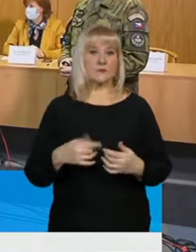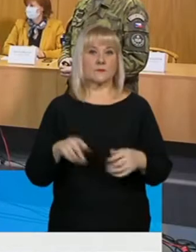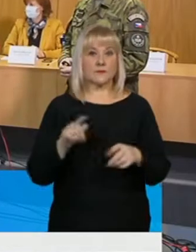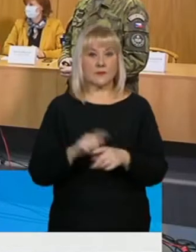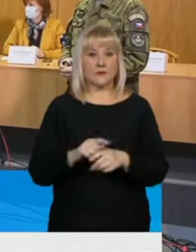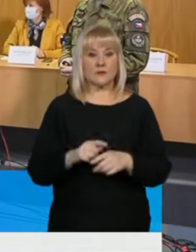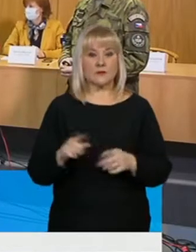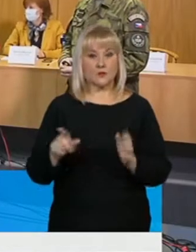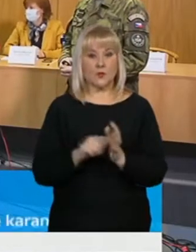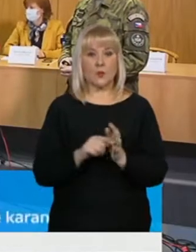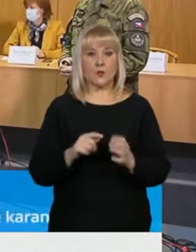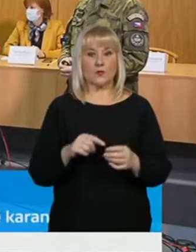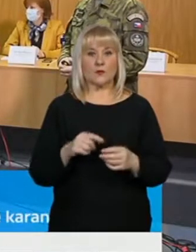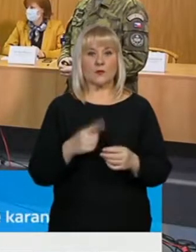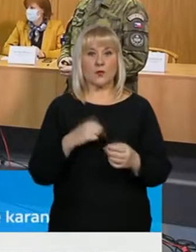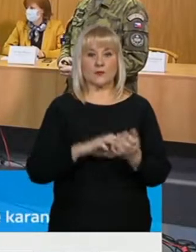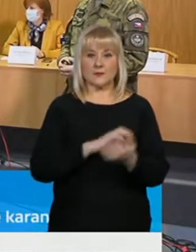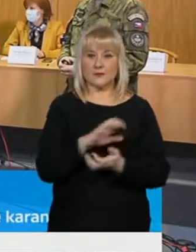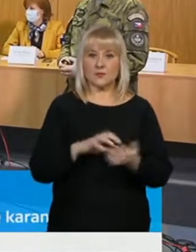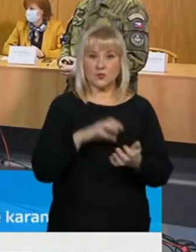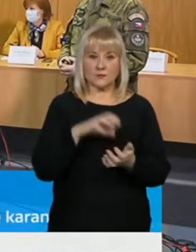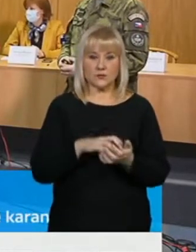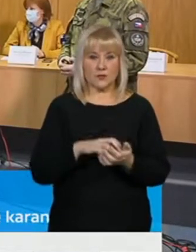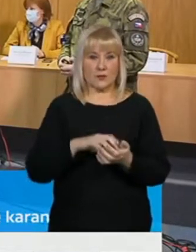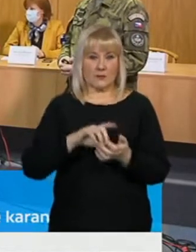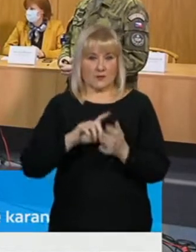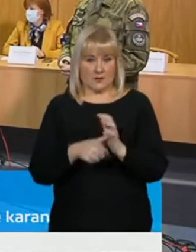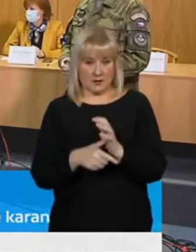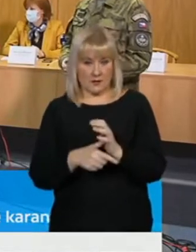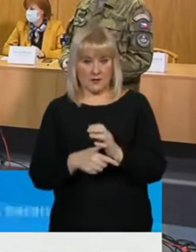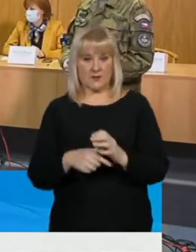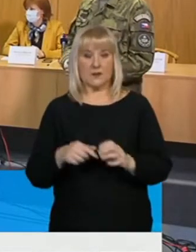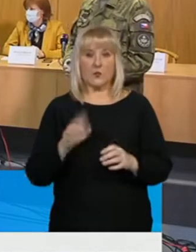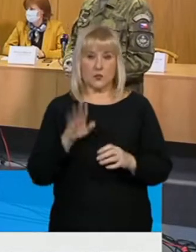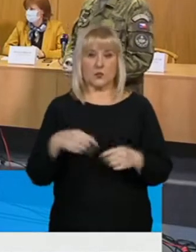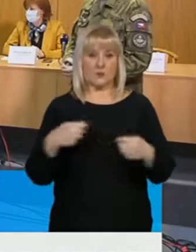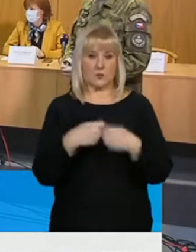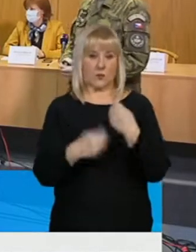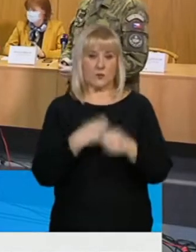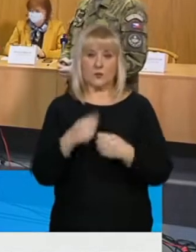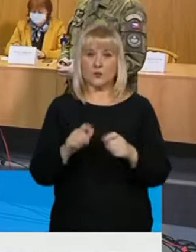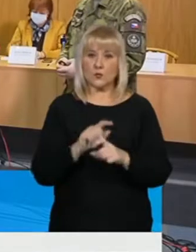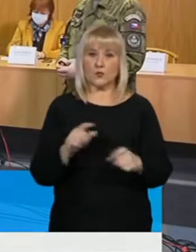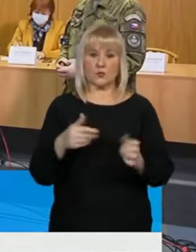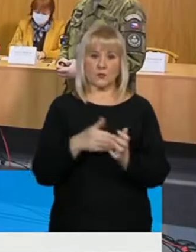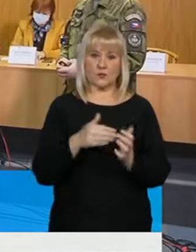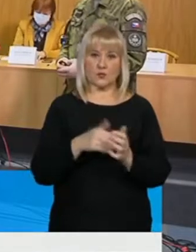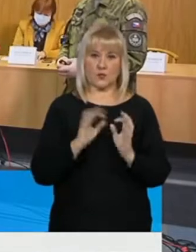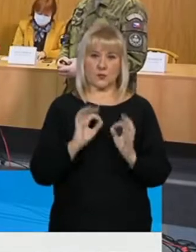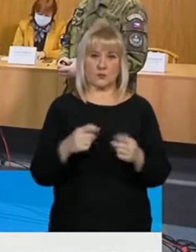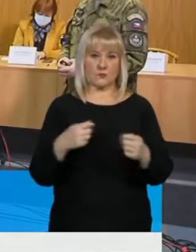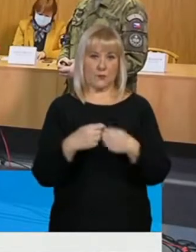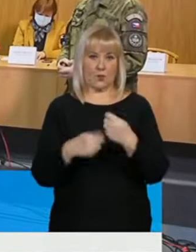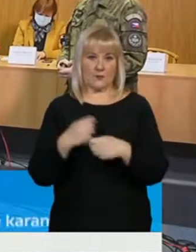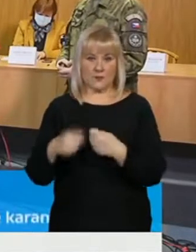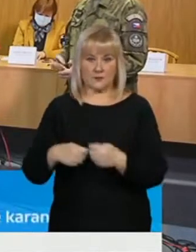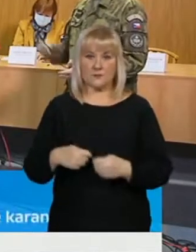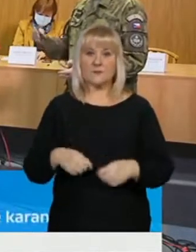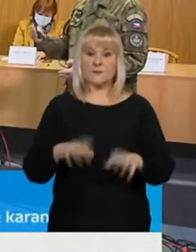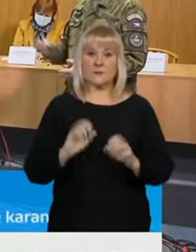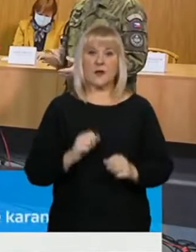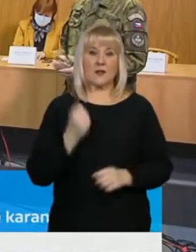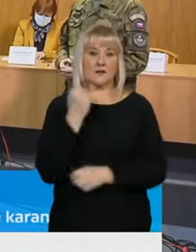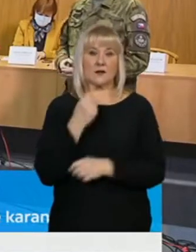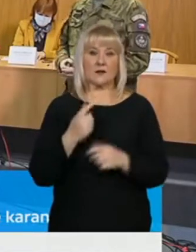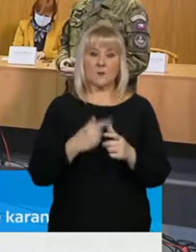krizovými štáby krajů, tak aby jsme sladili veškeré činnosti, které s tím souvisí. Zásadní podmínkou je